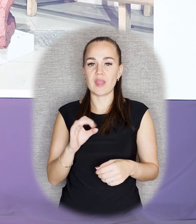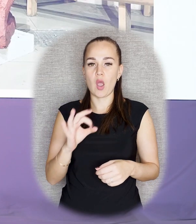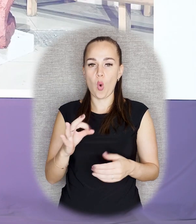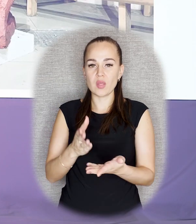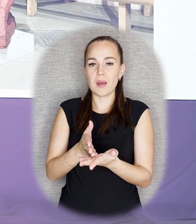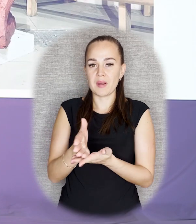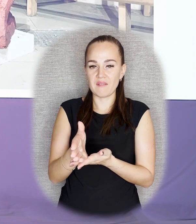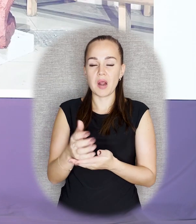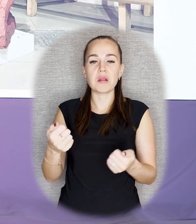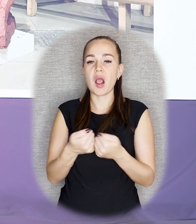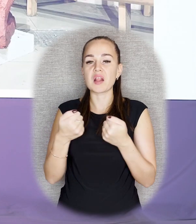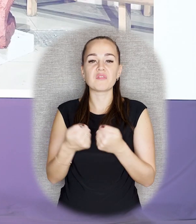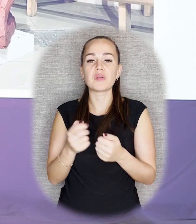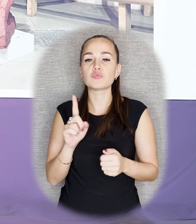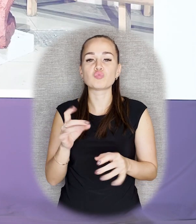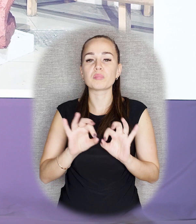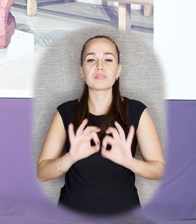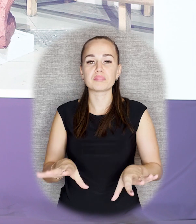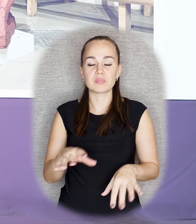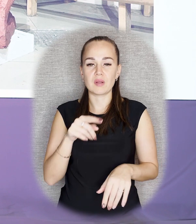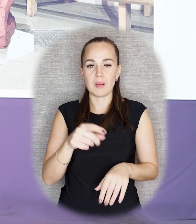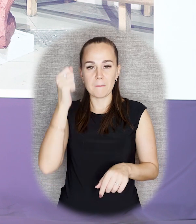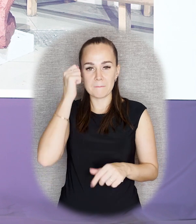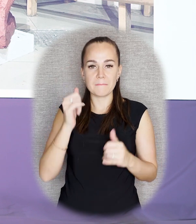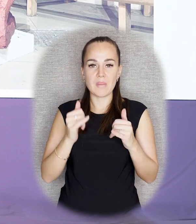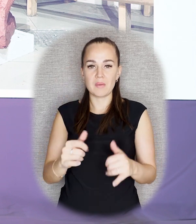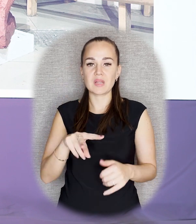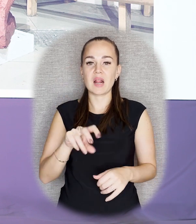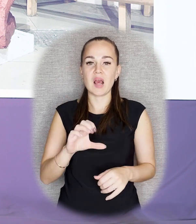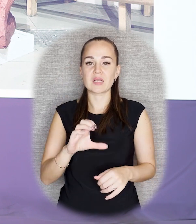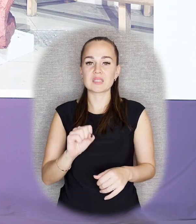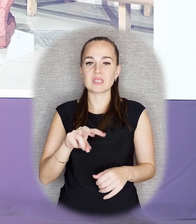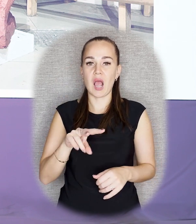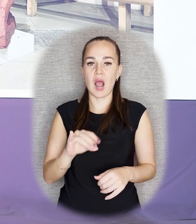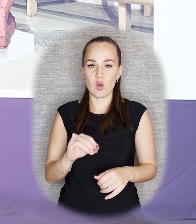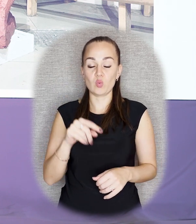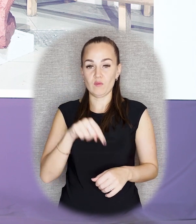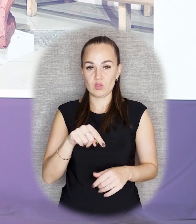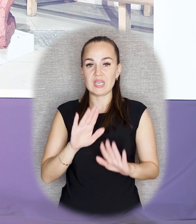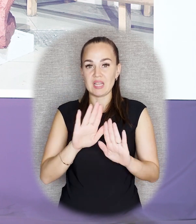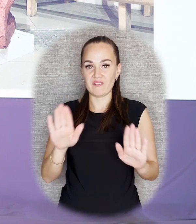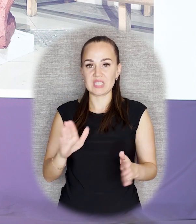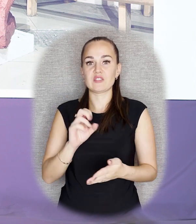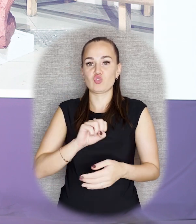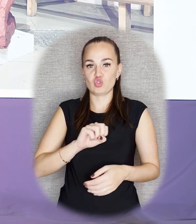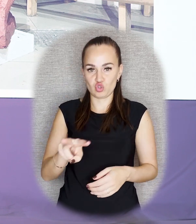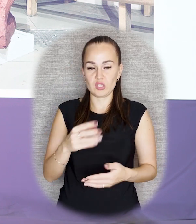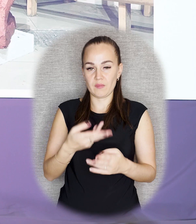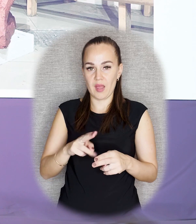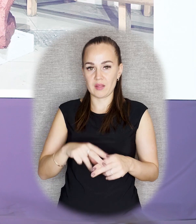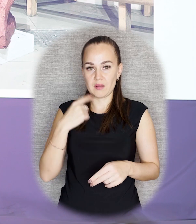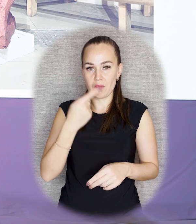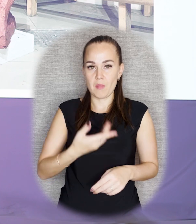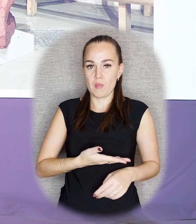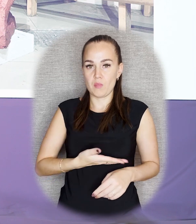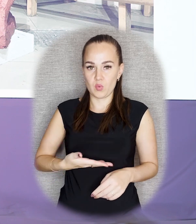И конфликт этот был по поводу памятника Лассалю. Как раз-таки бюст Лассаля представлен на выставке «Сопряжение форм».